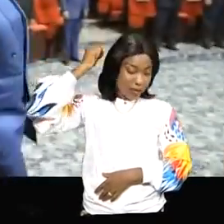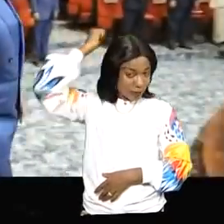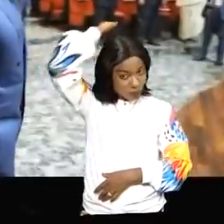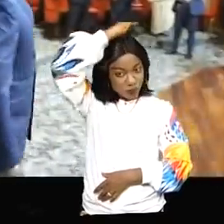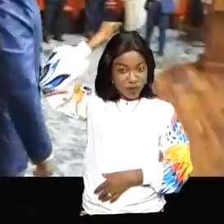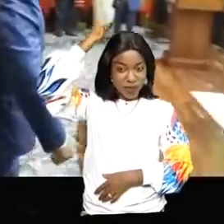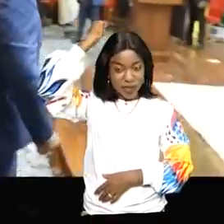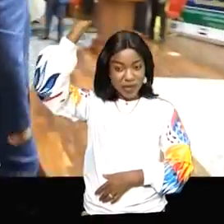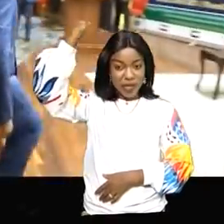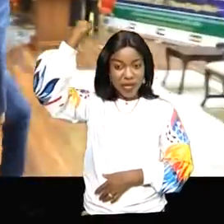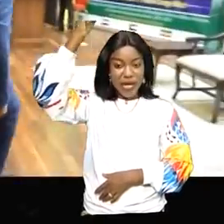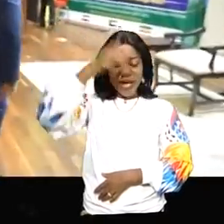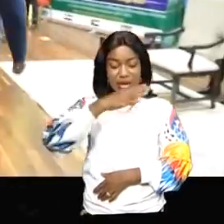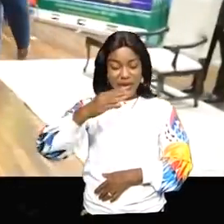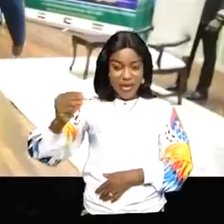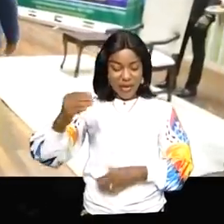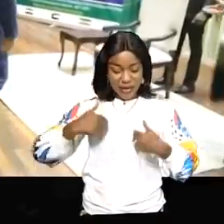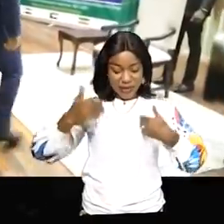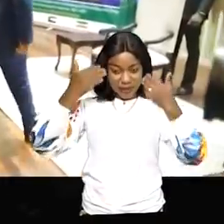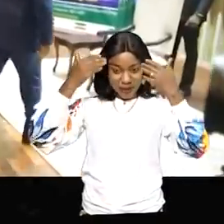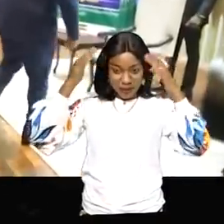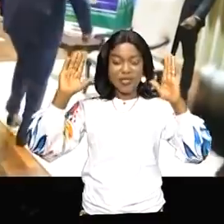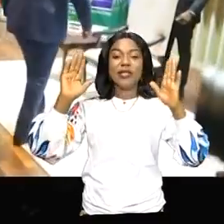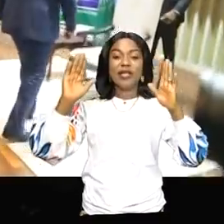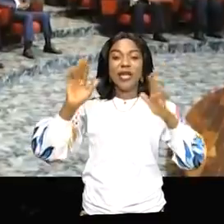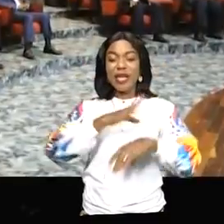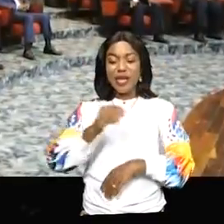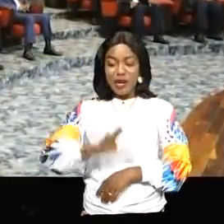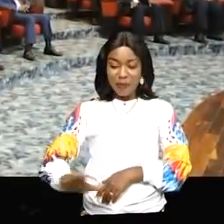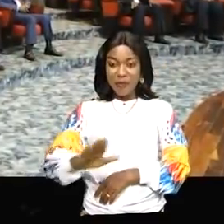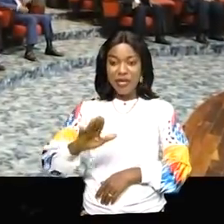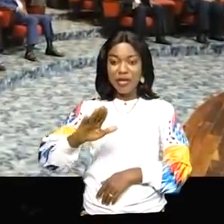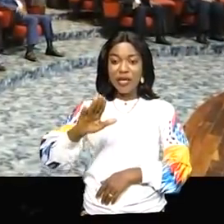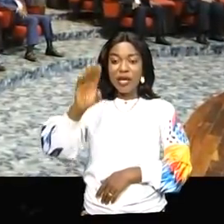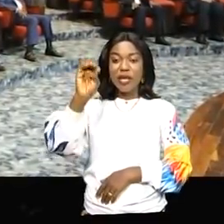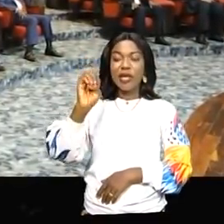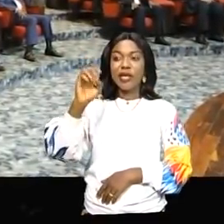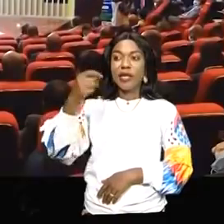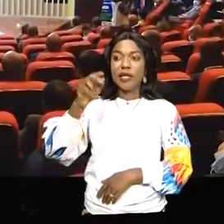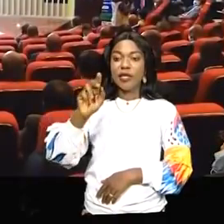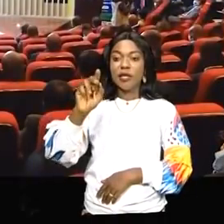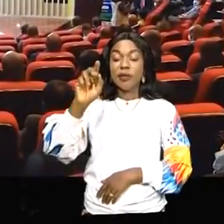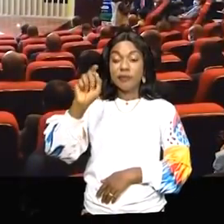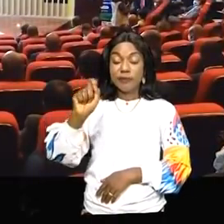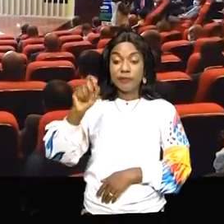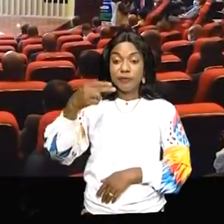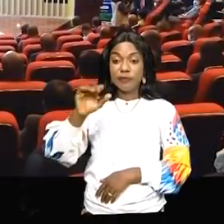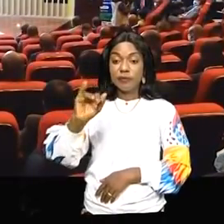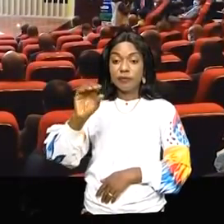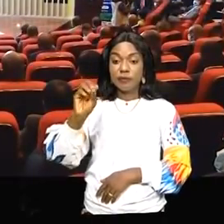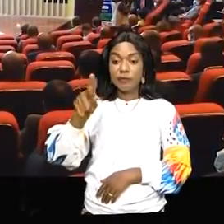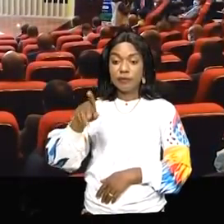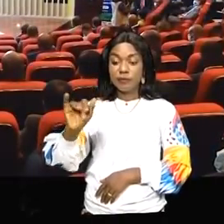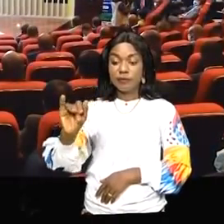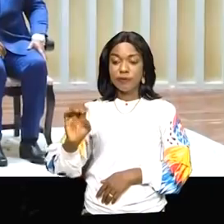La construction par Addis Abeba du barrage de la Renaissance éthiopienne sur le fleuve Nil. La République démocratique du Congo pays